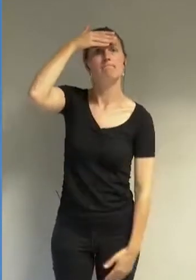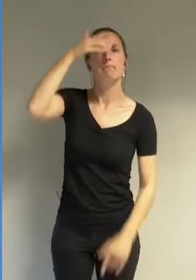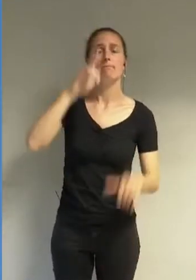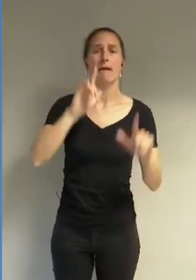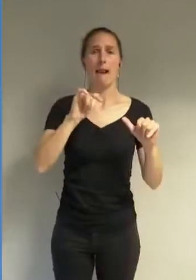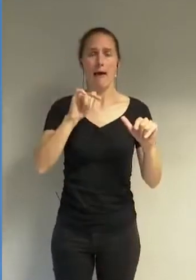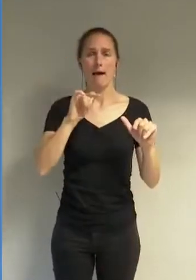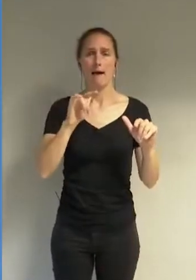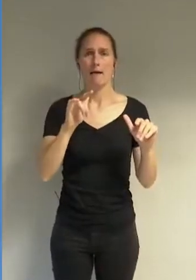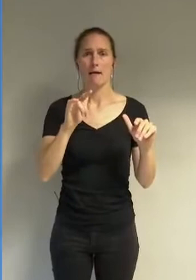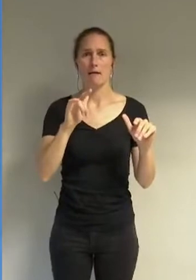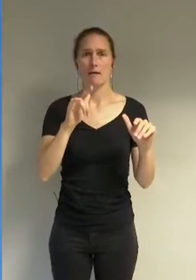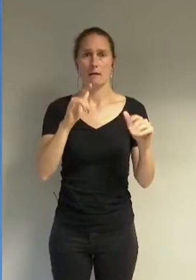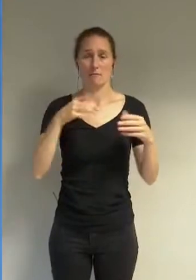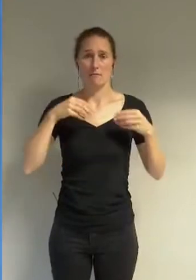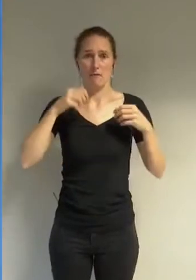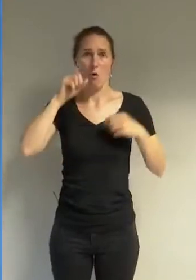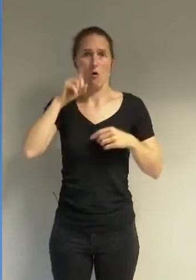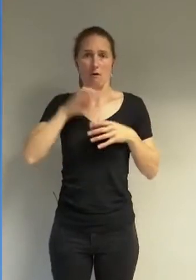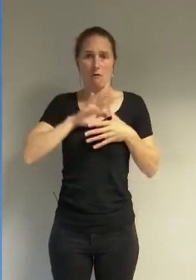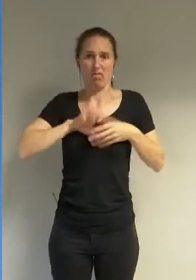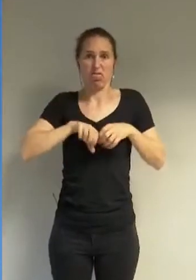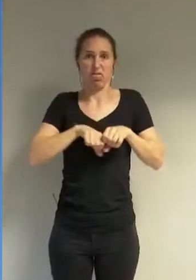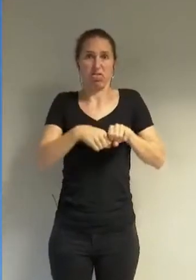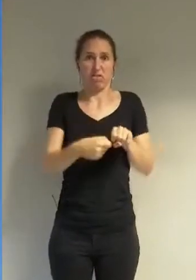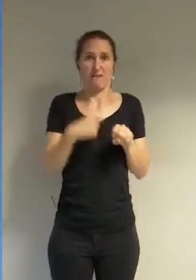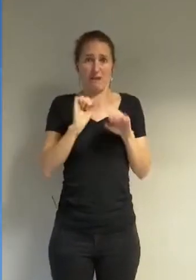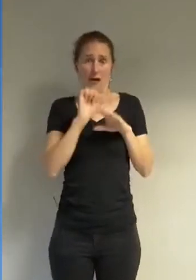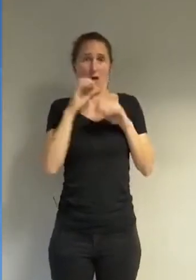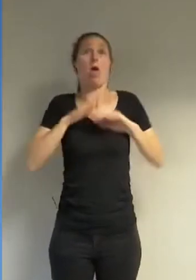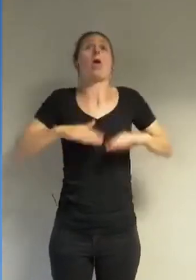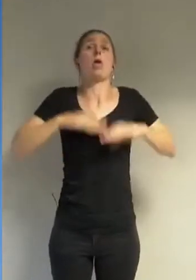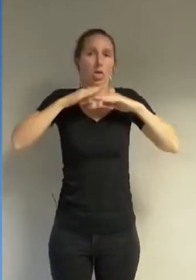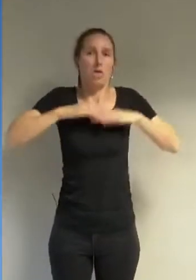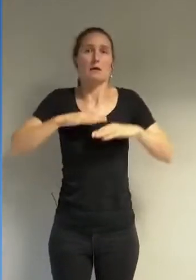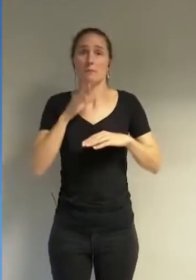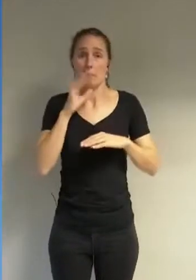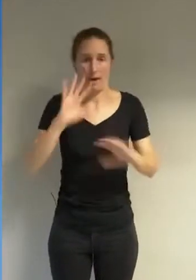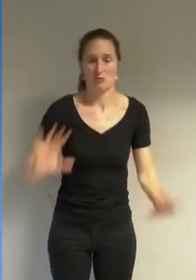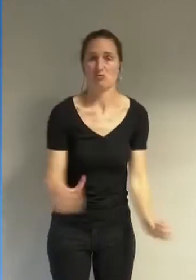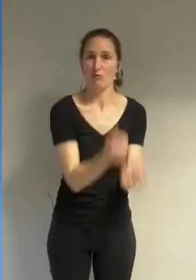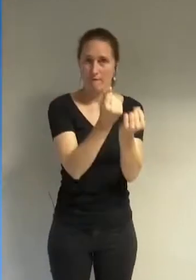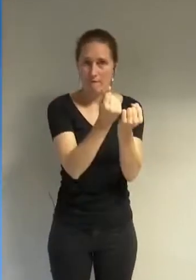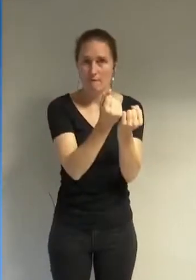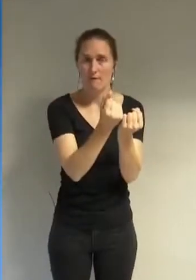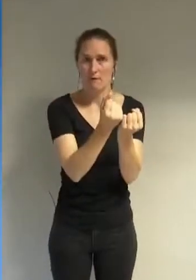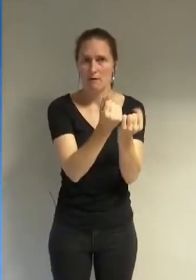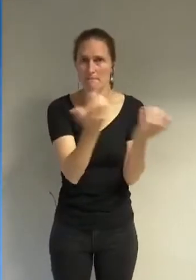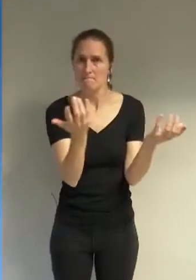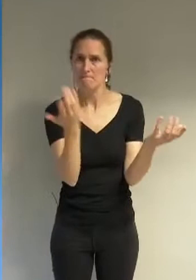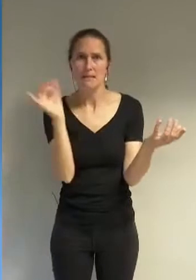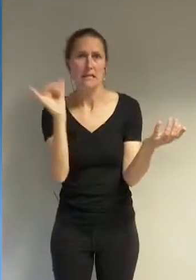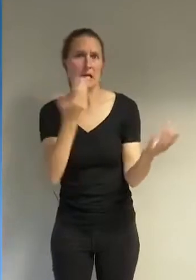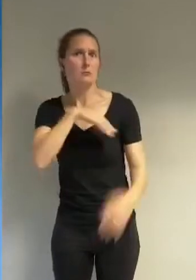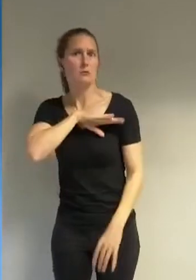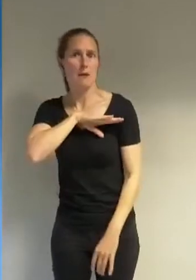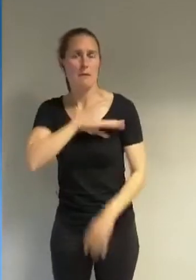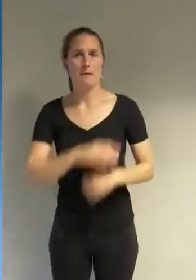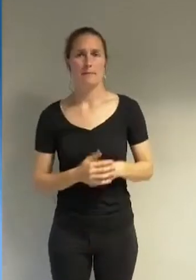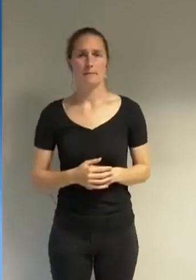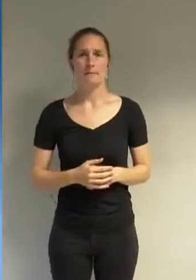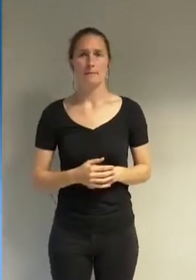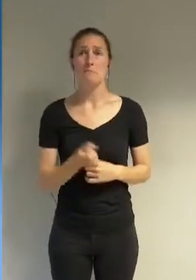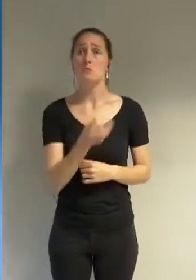vêtement intégral gorgé d'eau n'aura pas pu être sortie du bassin à temps certains indiquent que le règlement